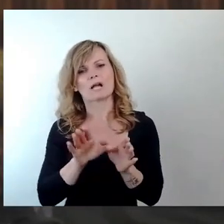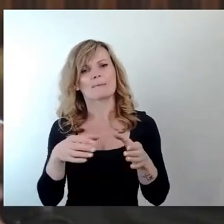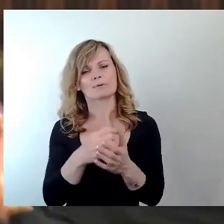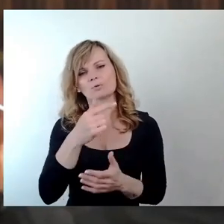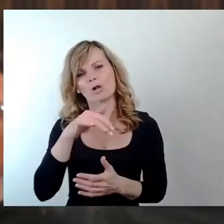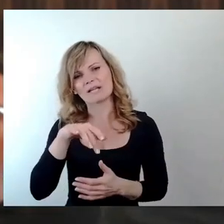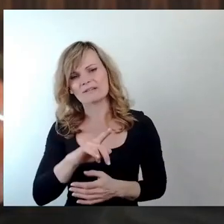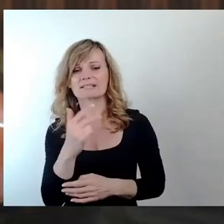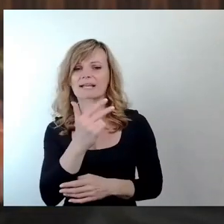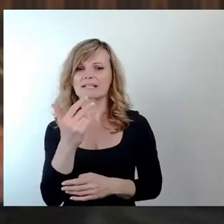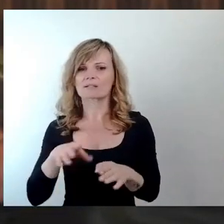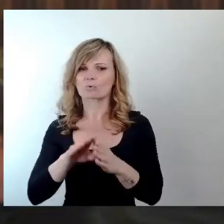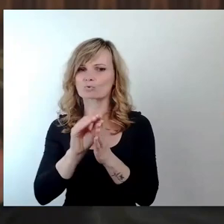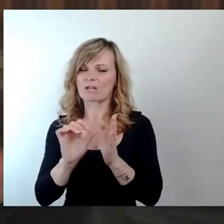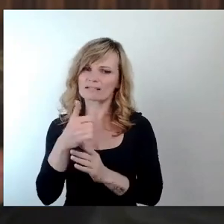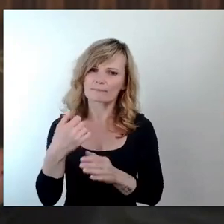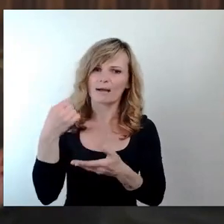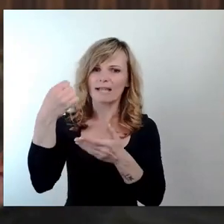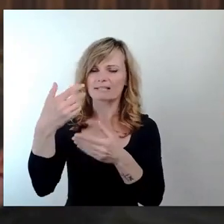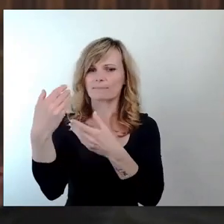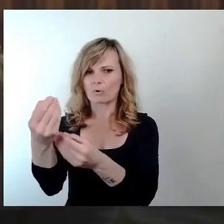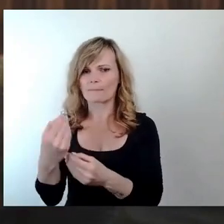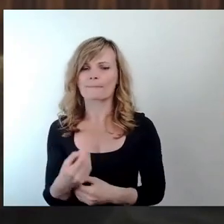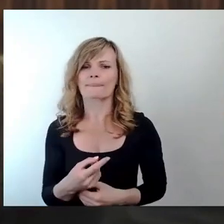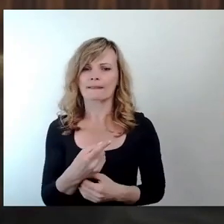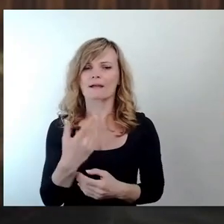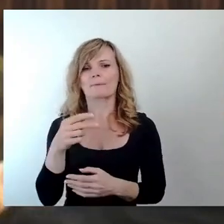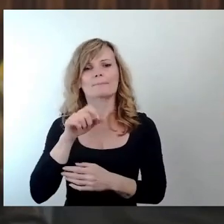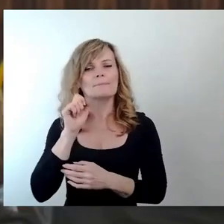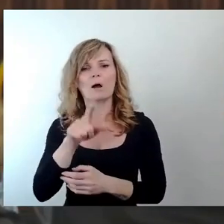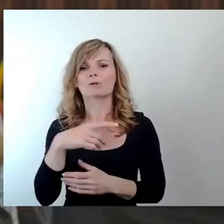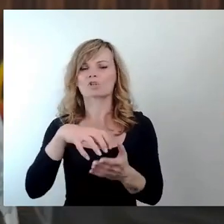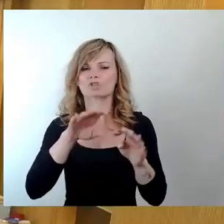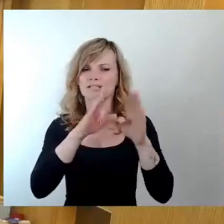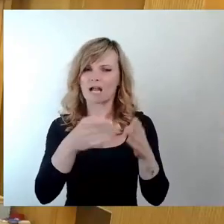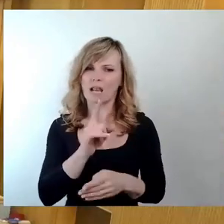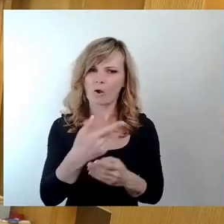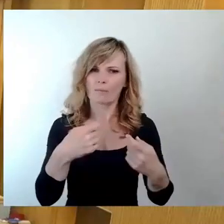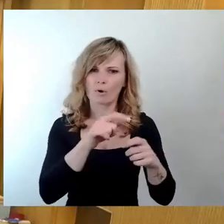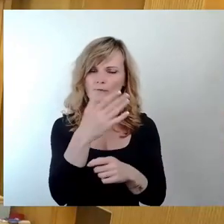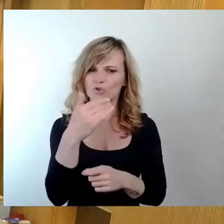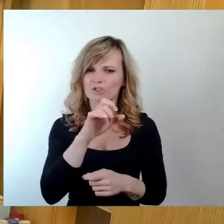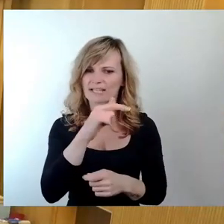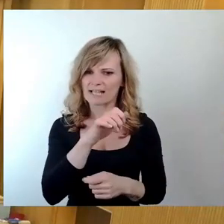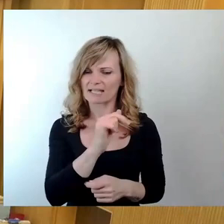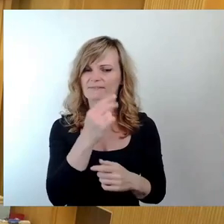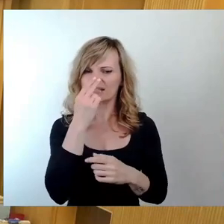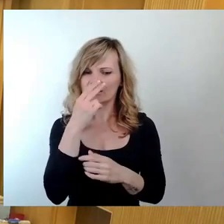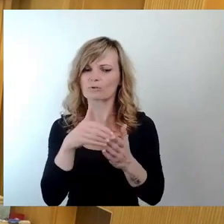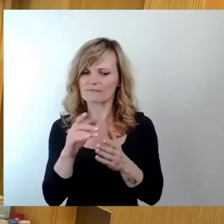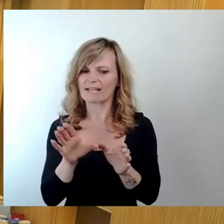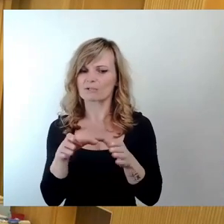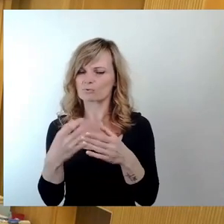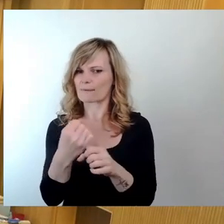Die Blaunock-Sporthalle wird auch von der Stesat gebaut. Also wie sieht denn die weitere Zusammenarbeit aus, wenn dieses eine konkrete Projekt jetzt quasi nicht mehr gemeinsam